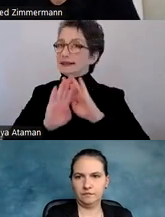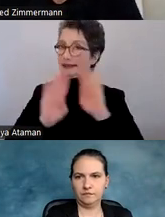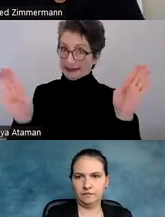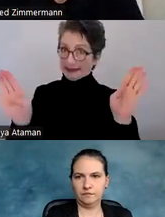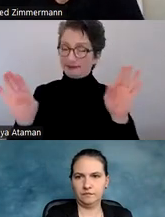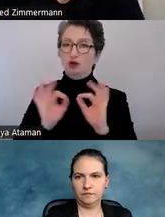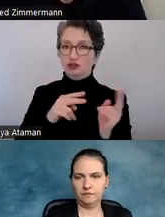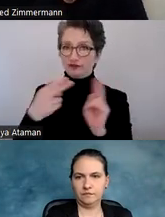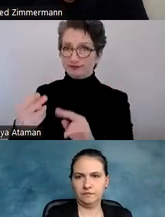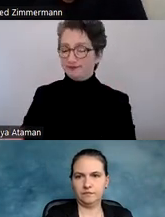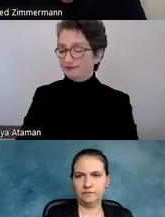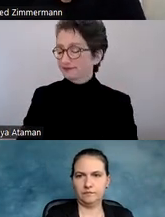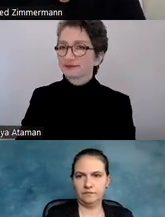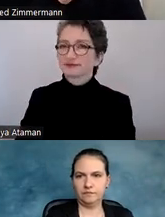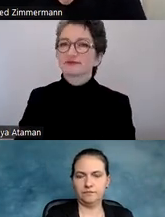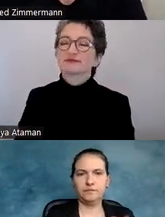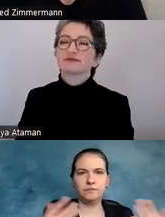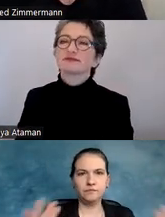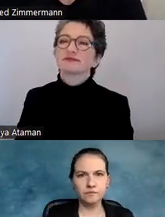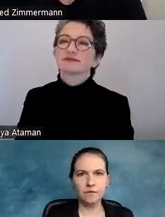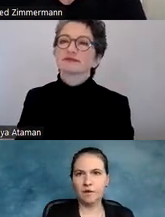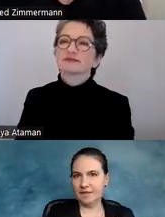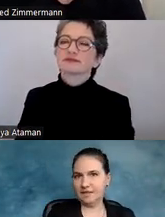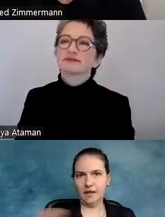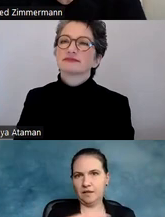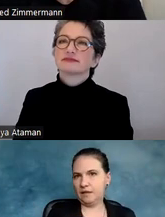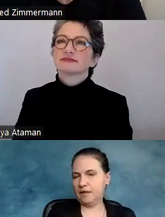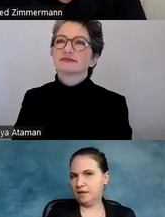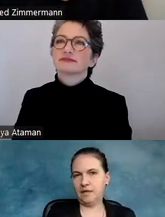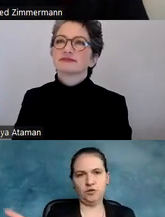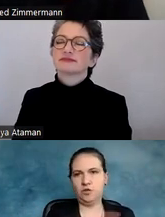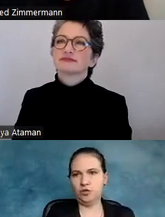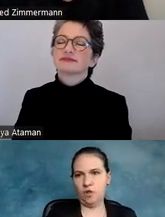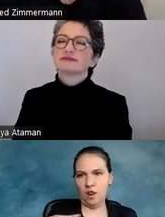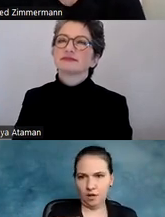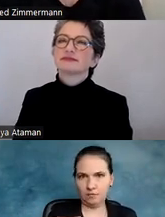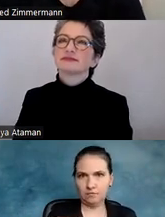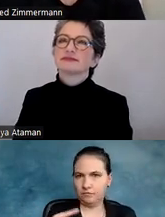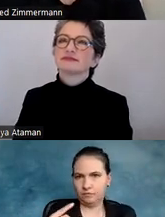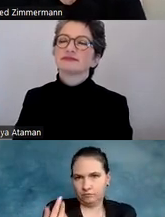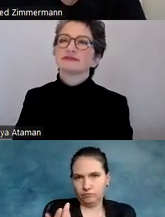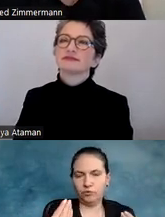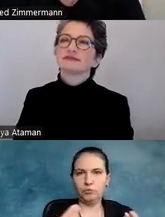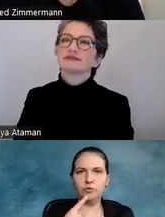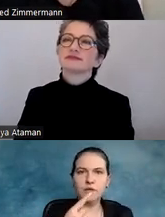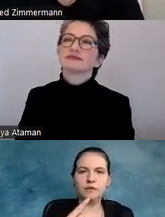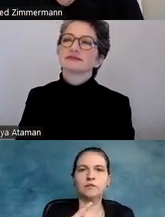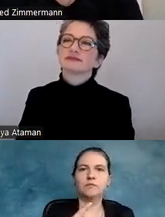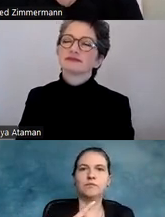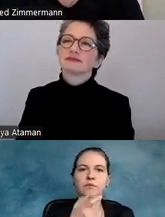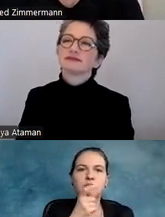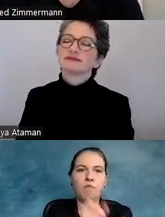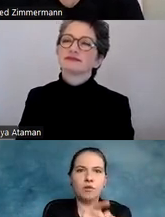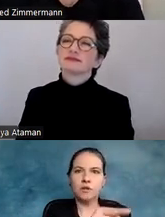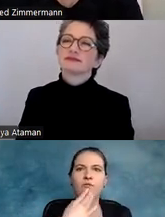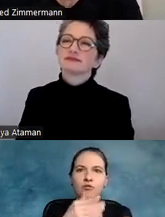Zeilen sollen nicht zu lang sein. Klassischerweise sagt man, dass dort, wo wir barrierefrei sein wollen,